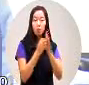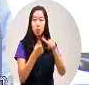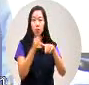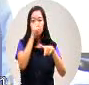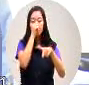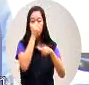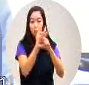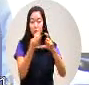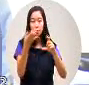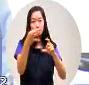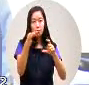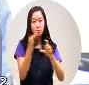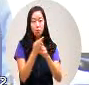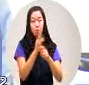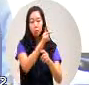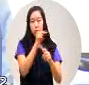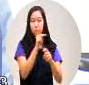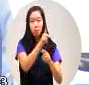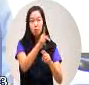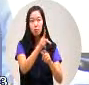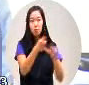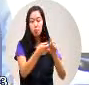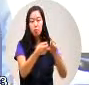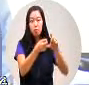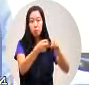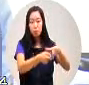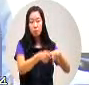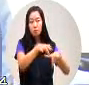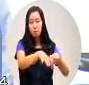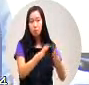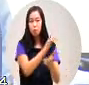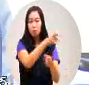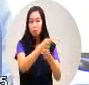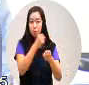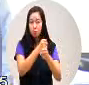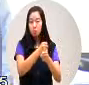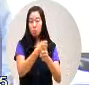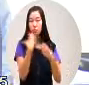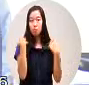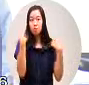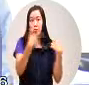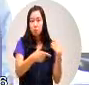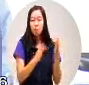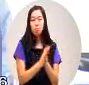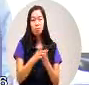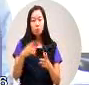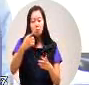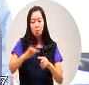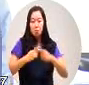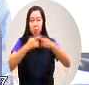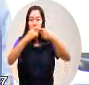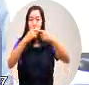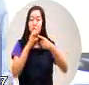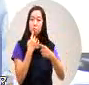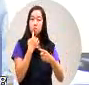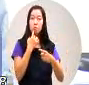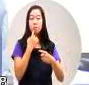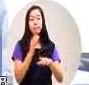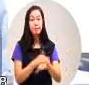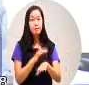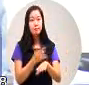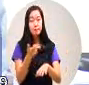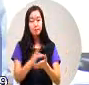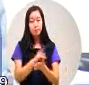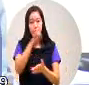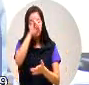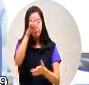透过七公所来执行比较不会有争议性所以社会局长以